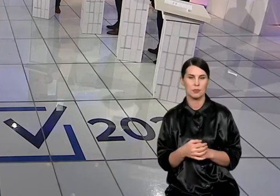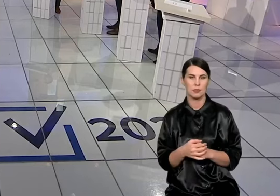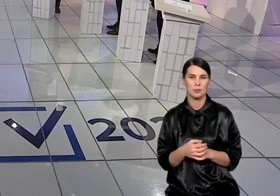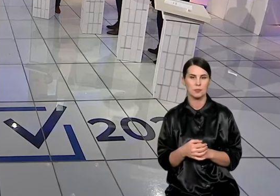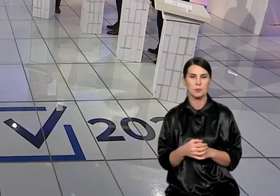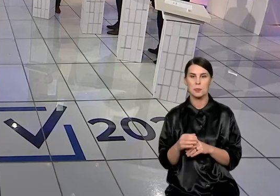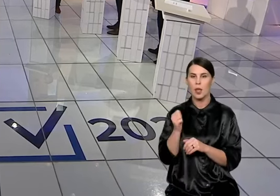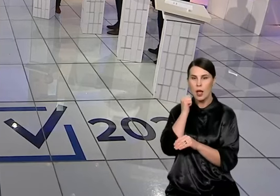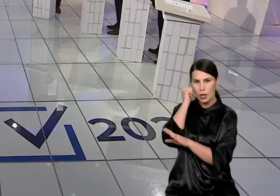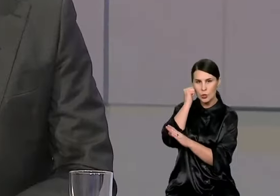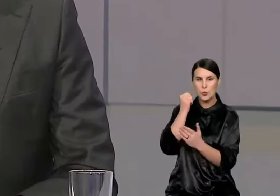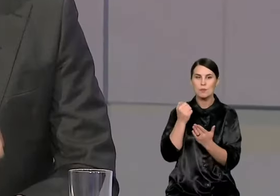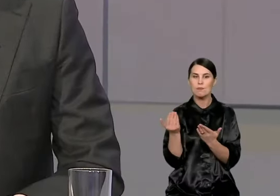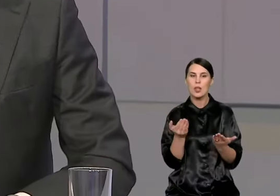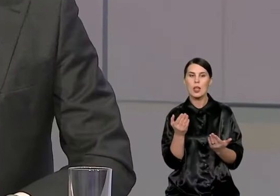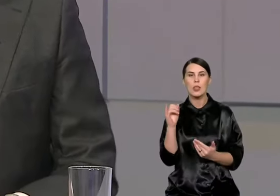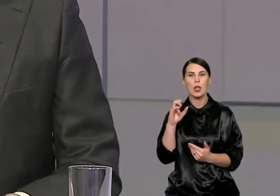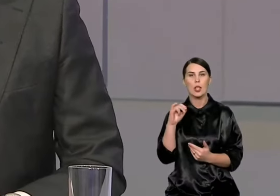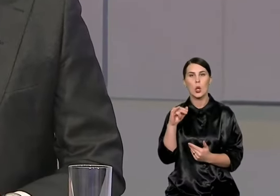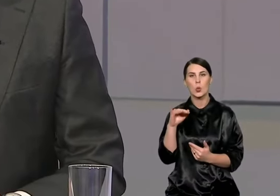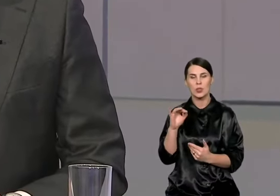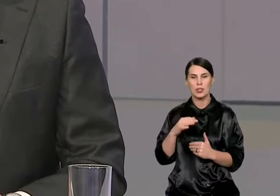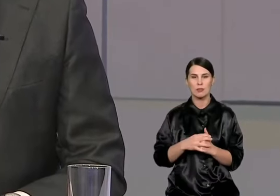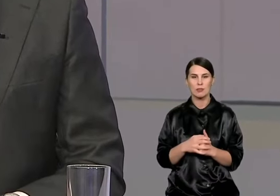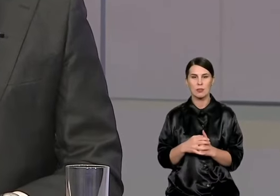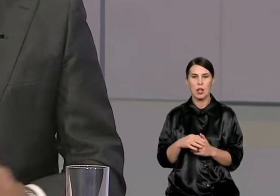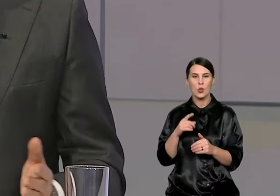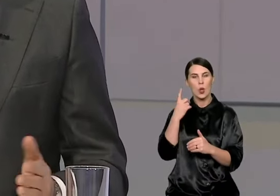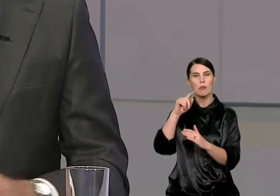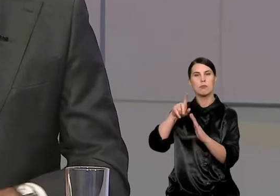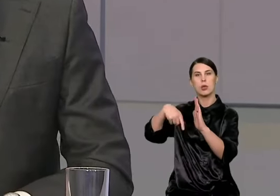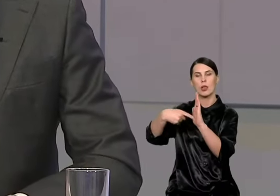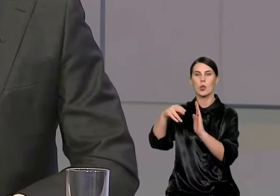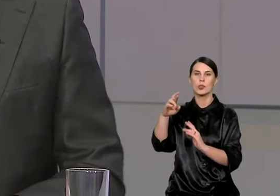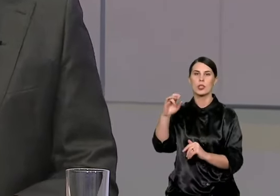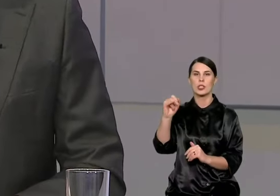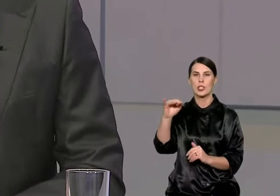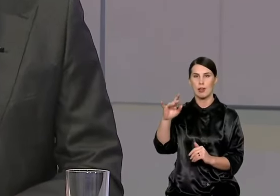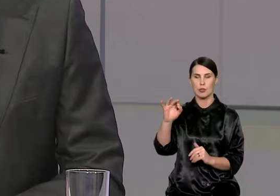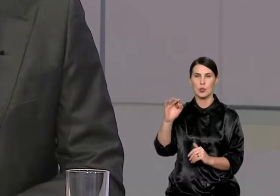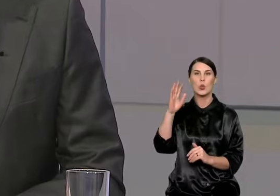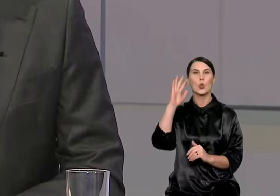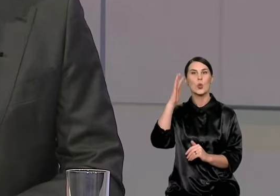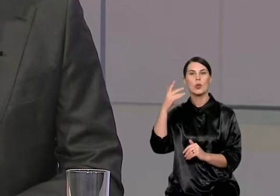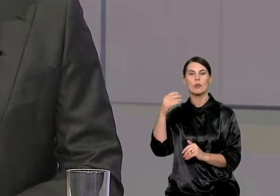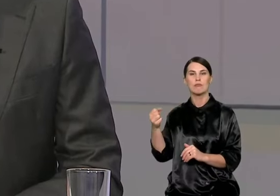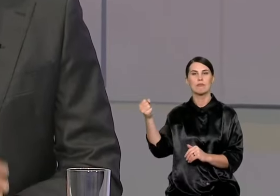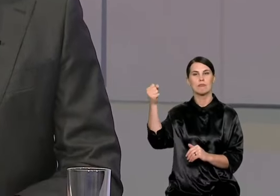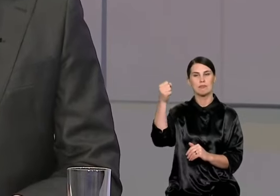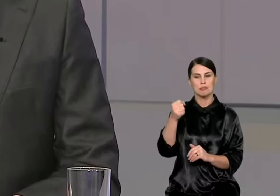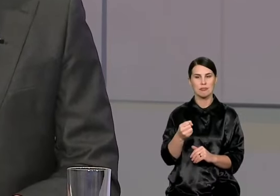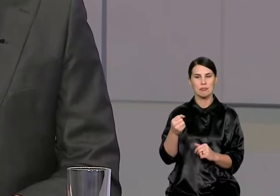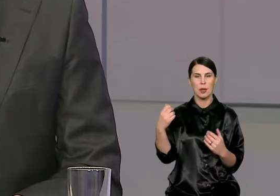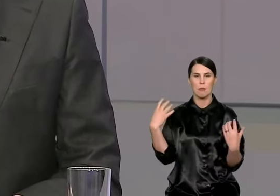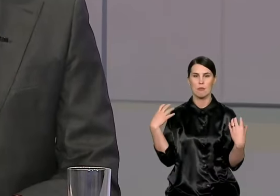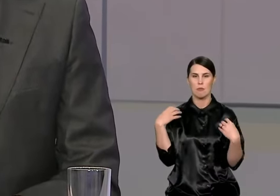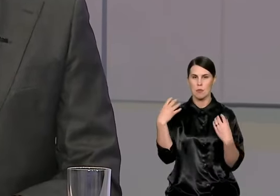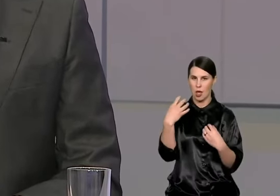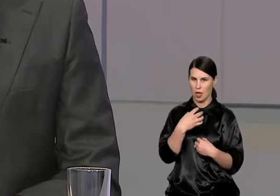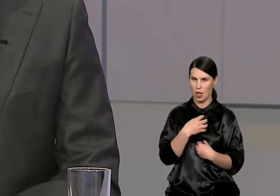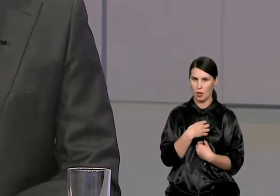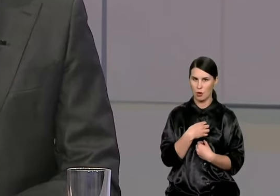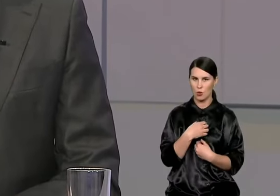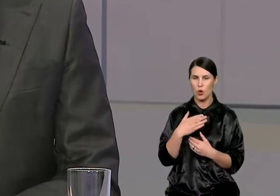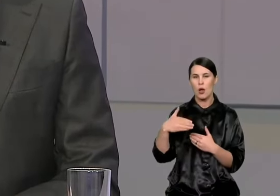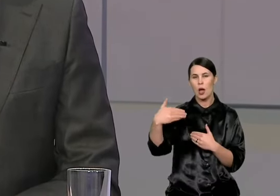Ne, aš nežinau, ką tai reiškia, bet tipo why? Aš su Raskiavičiu išduosiu klausimu. Ar tapės mėrų, jeigu tapsit mėrų, jūs toliau prezidentausit Vilnius klubui,